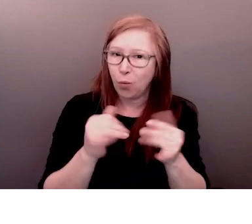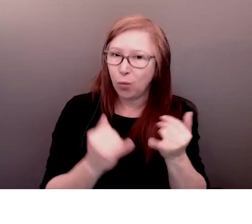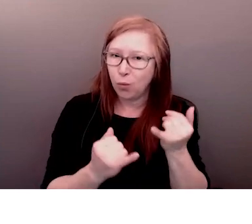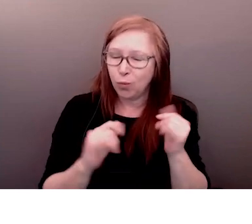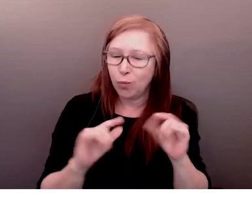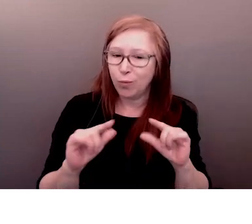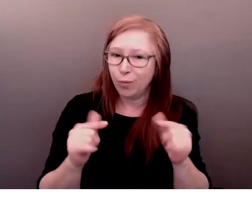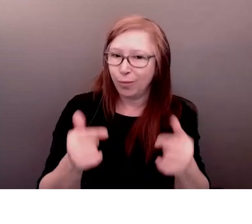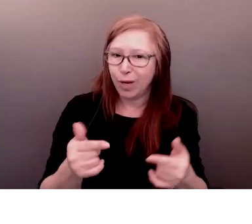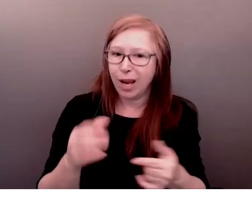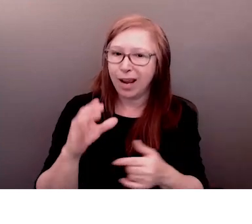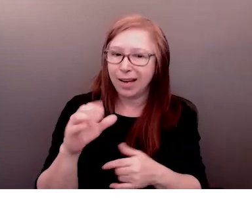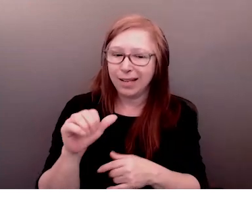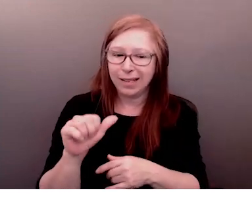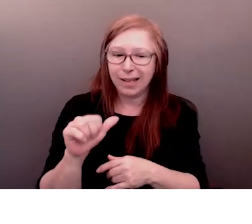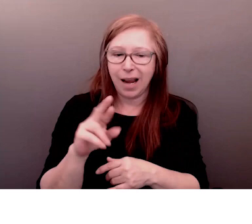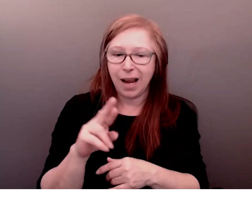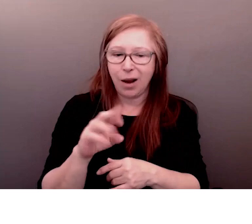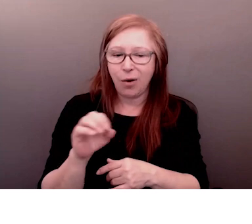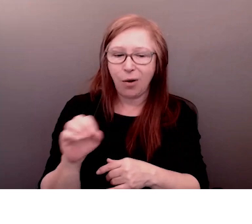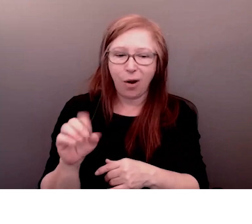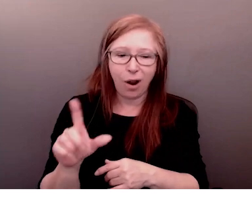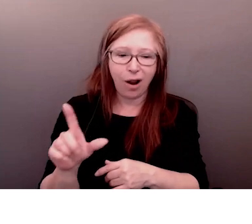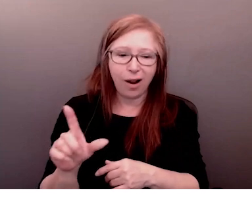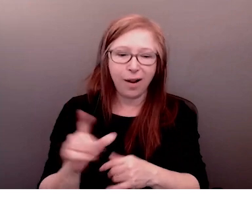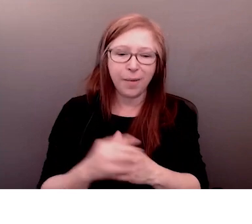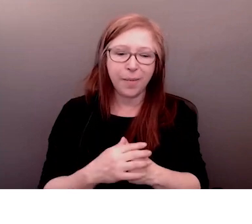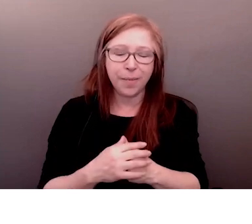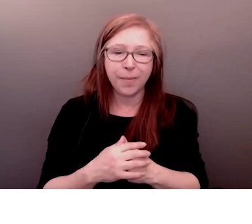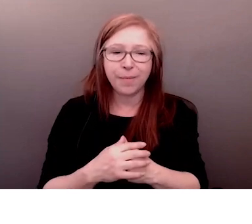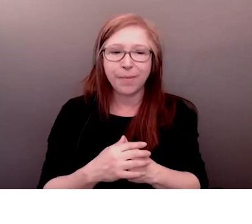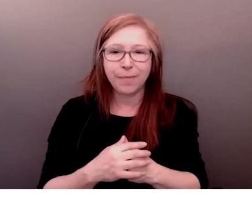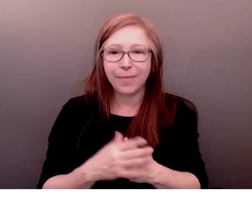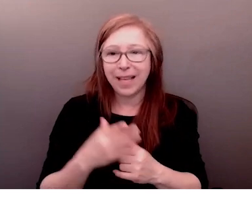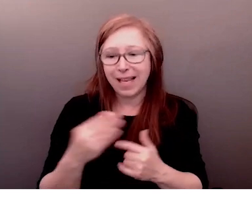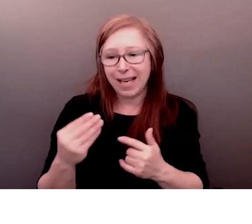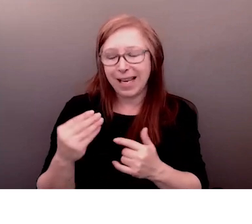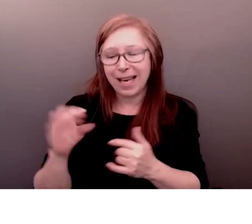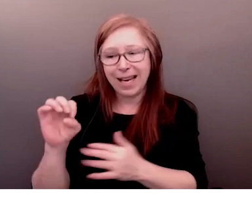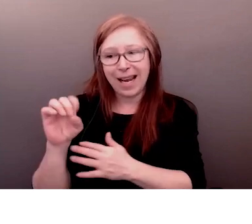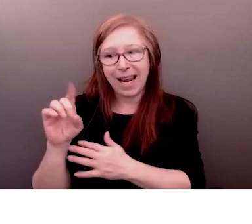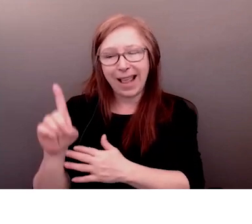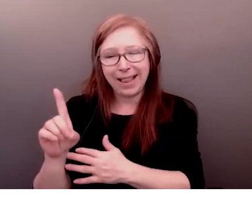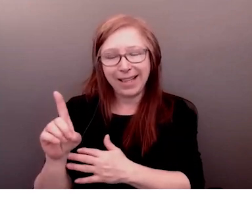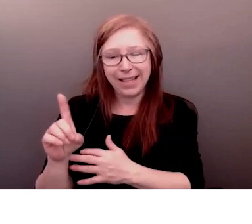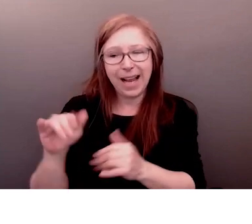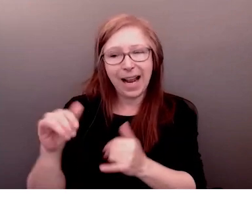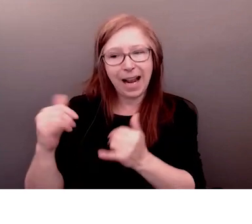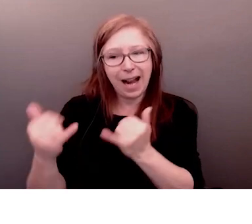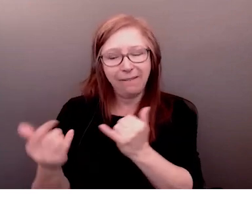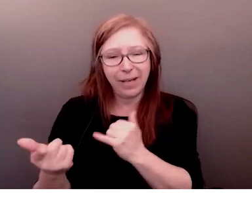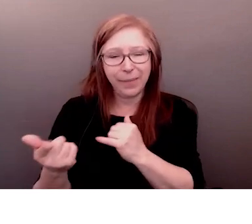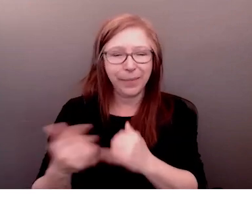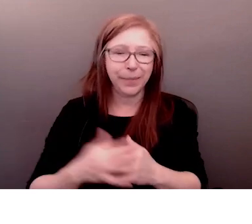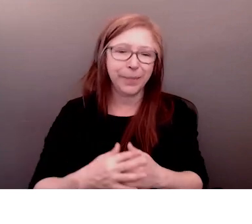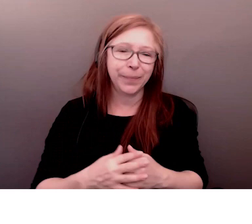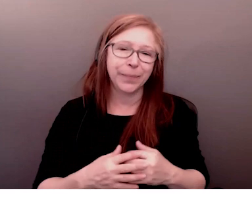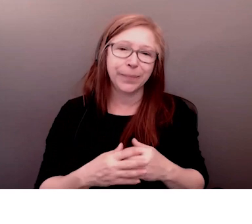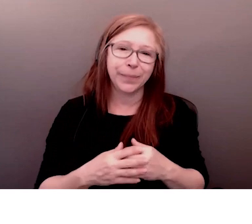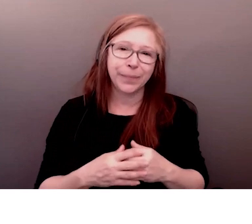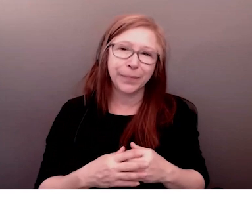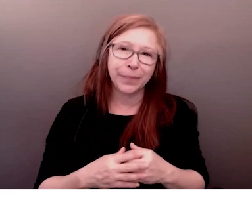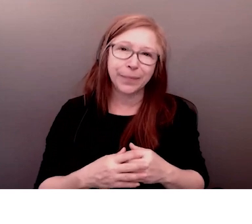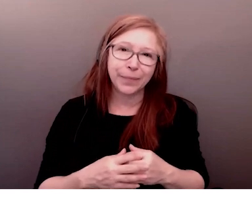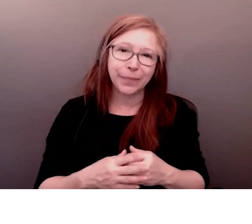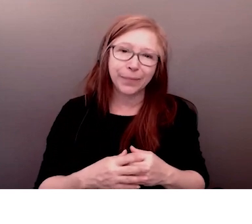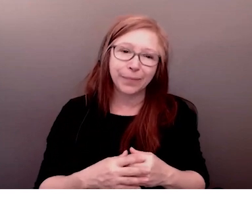apprendre de Benny and Brown sur les barrières nous allons dire ce qui est bien ce qui ne va pas dans le contenu que nous partageons aujourd'hui